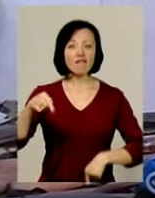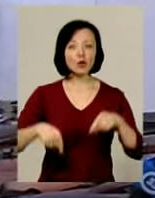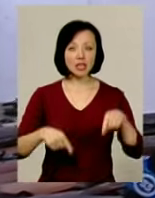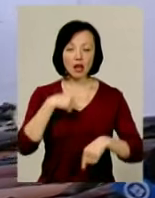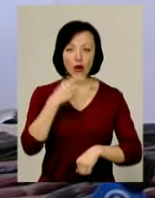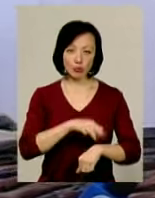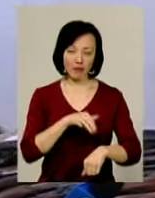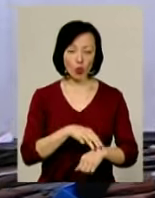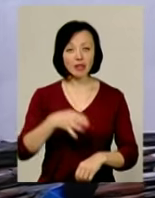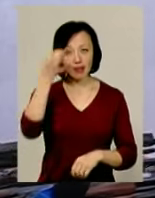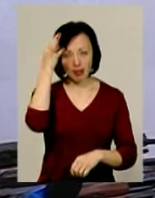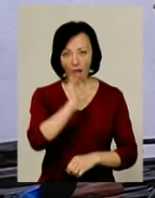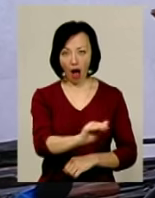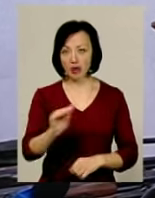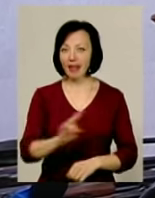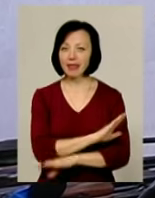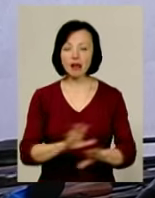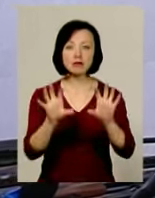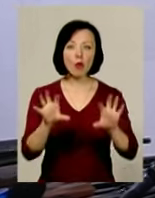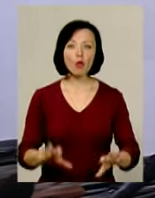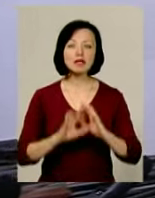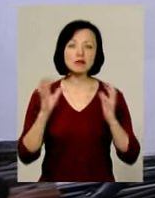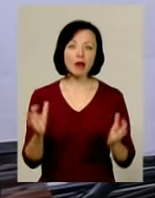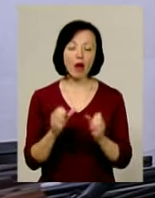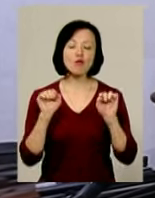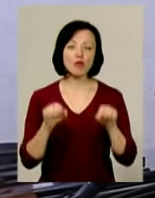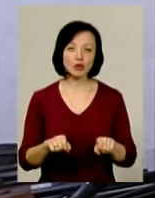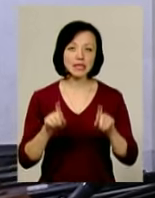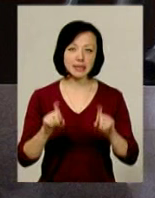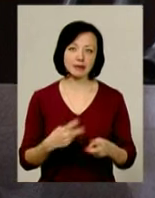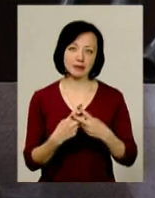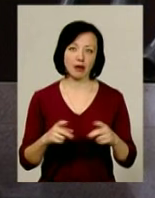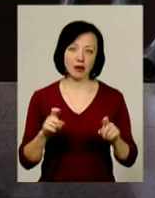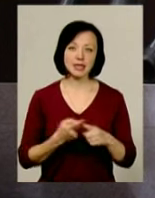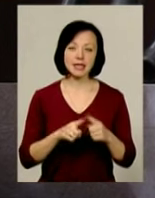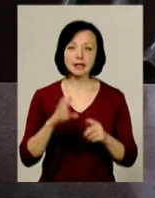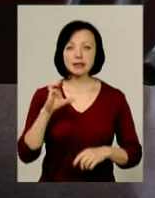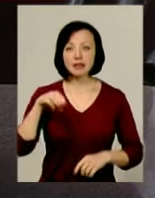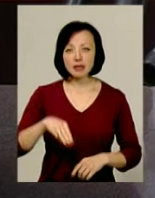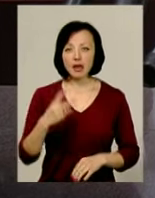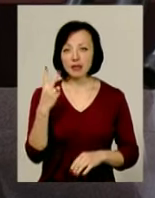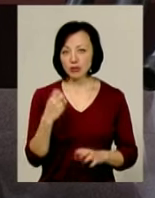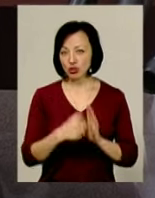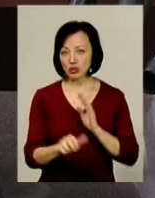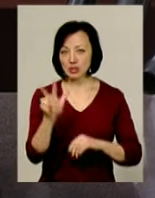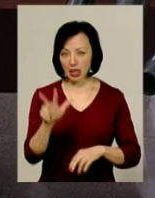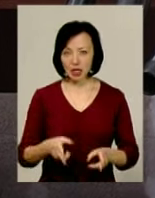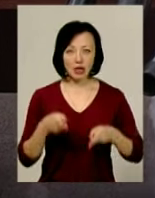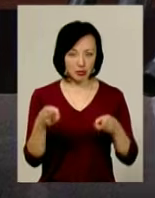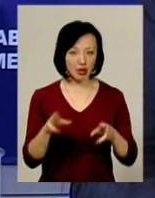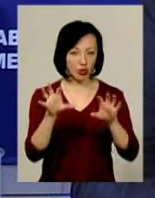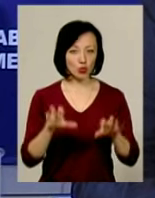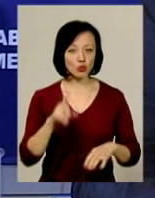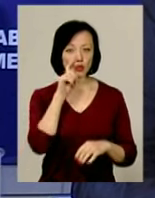правоохоронці. І нагадують, за незаконне зберігання вогнепальної зброї можна сісти за грати. Це стаття 263 Кримінального кодексу